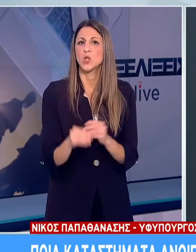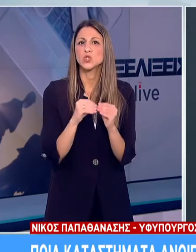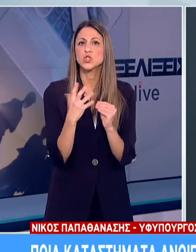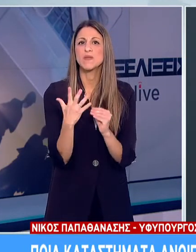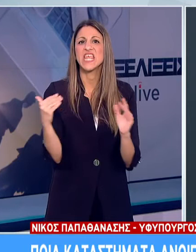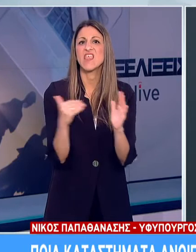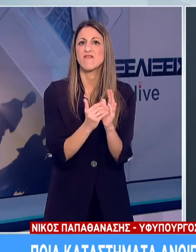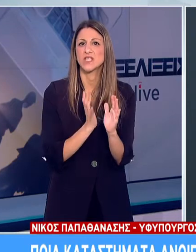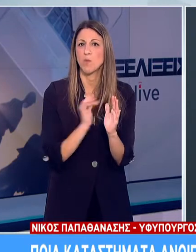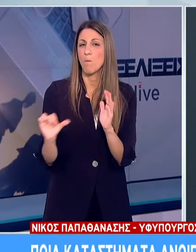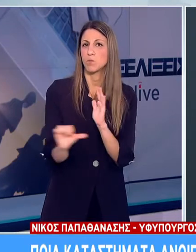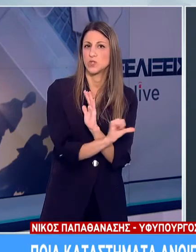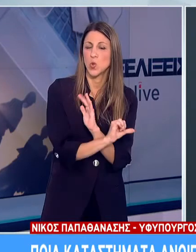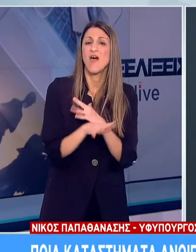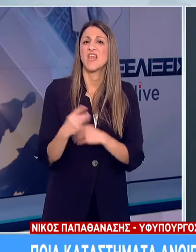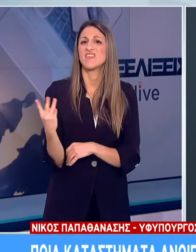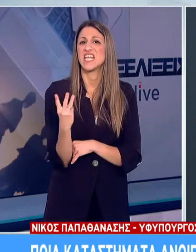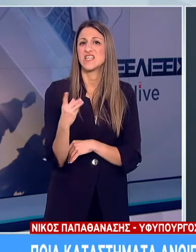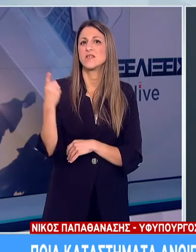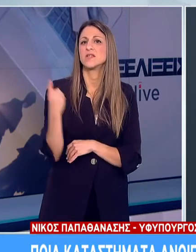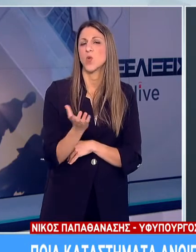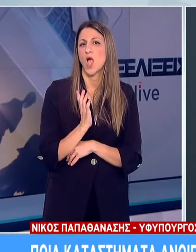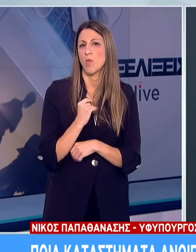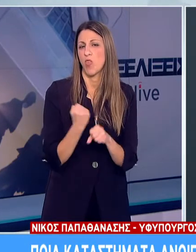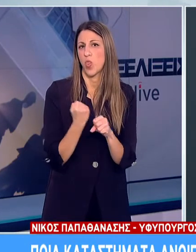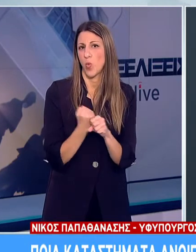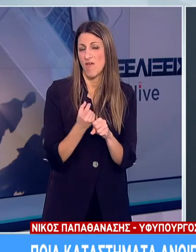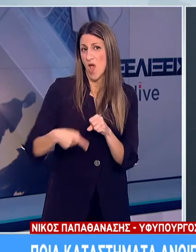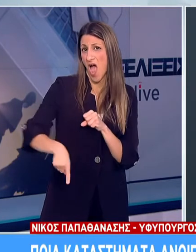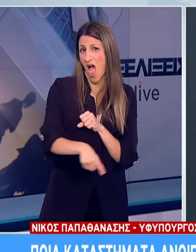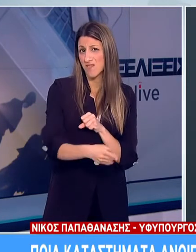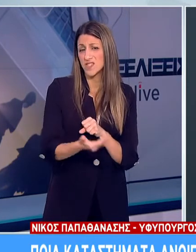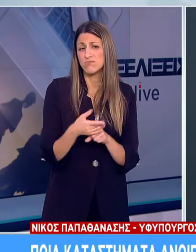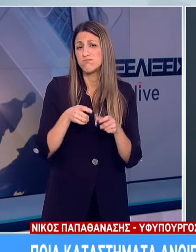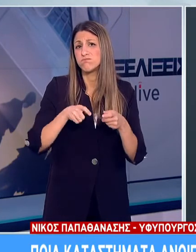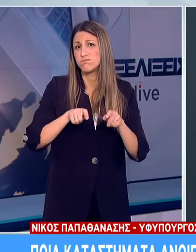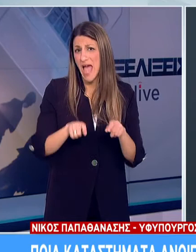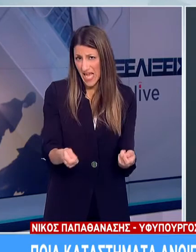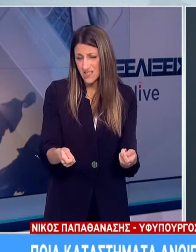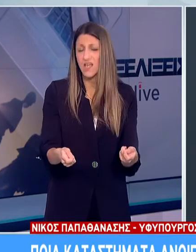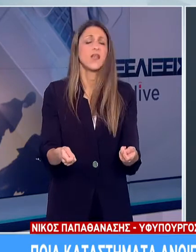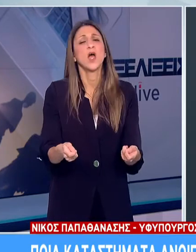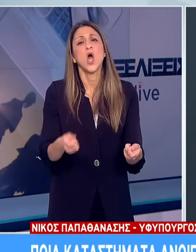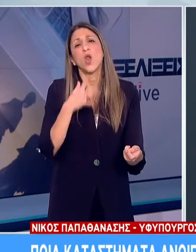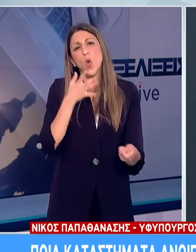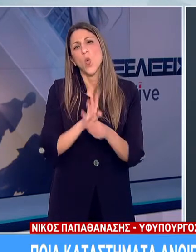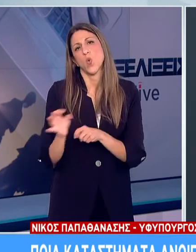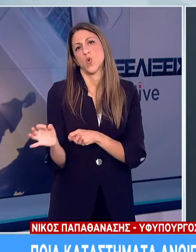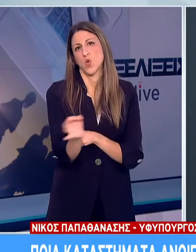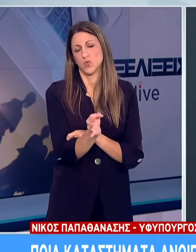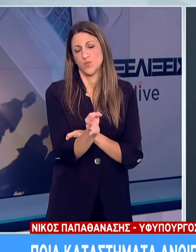εργαζόμενοι, δηλαδή το 33% των εργαζομένων που ανεστάλλει η εργασία τους λόγω μη λειτουργίας των επιχειρήσεών τους.